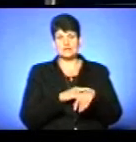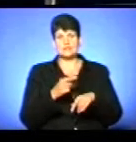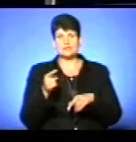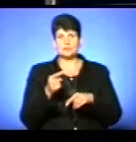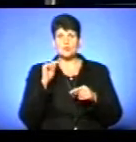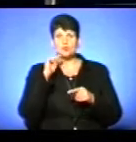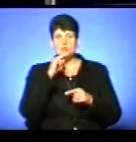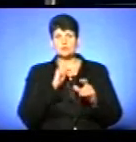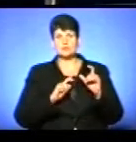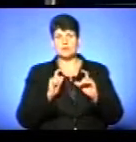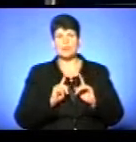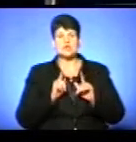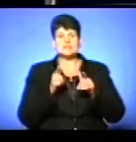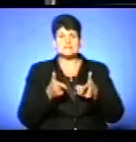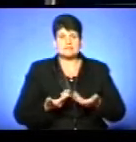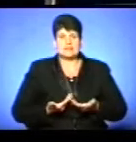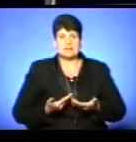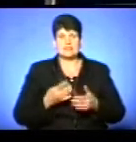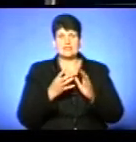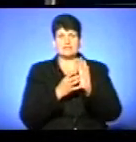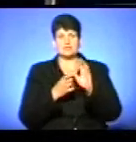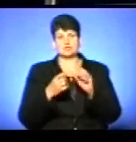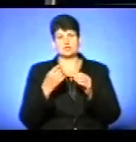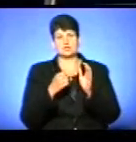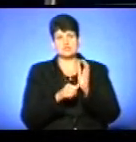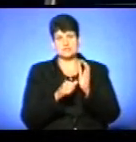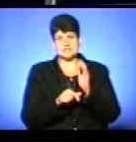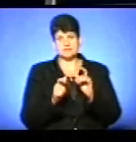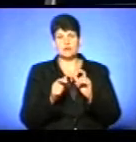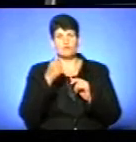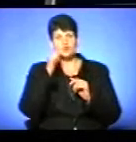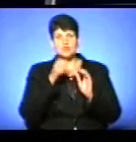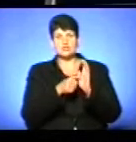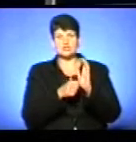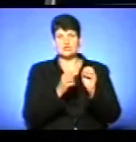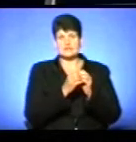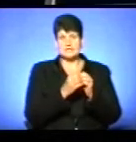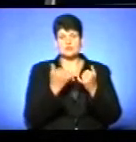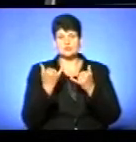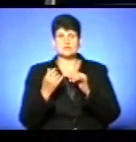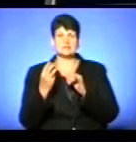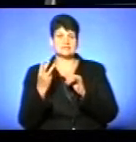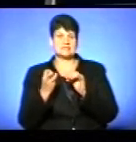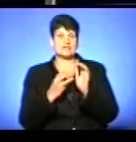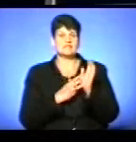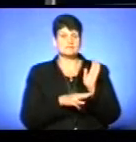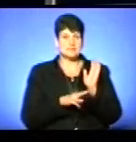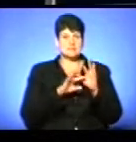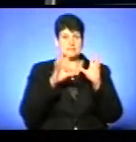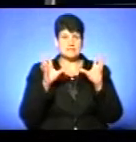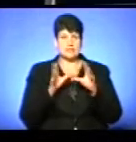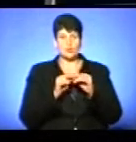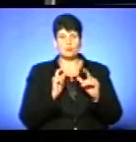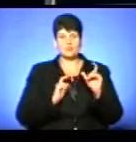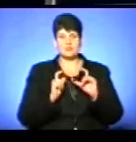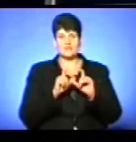університет поселилося 960 студентів. Вчора 610 людей, сьогодні 380. Загалом університет може